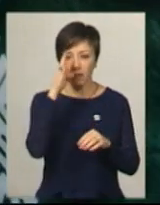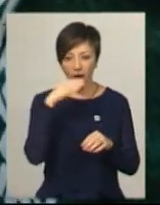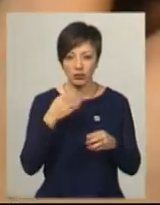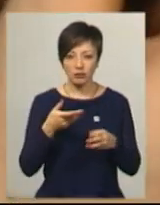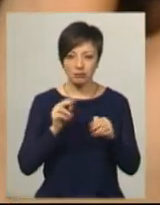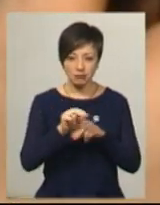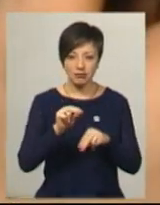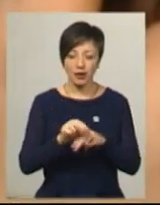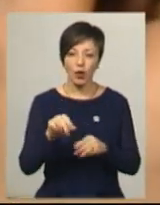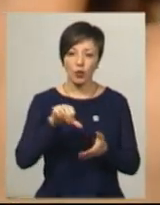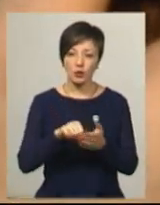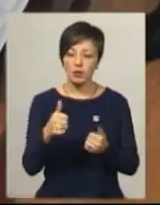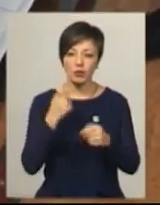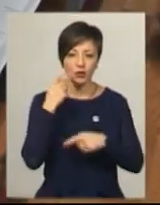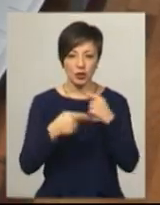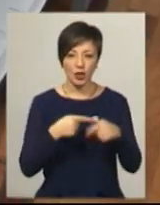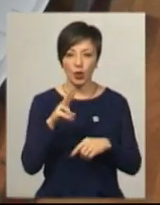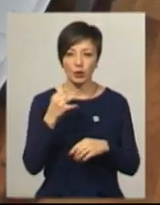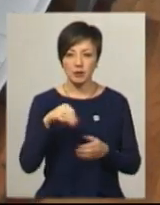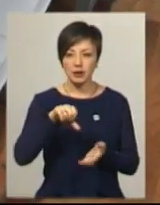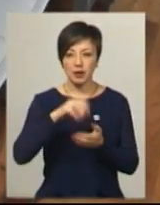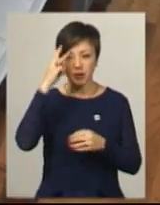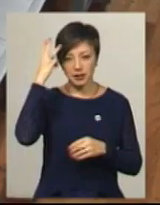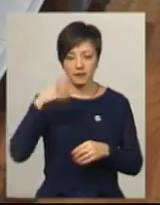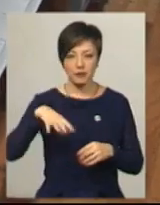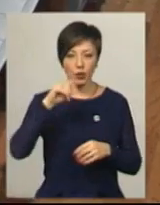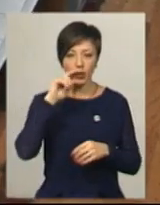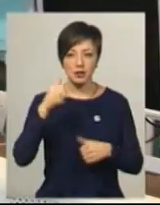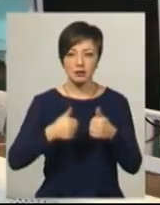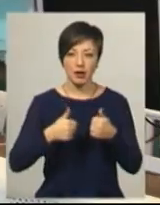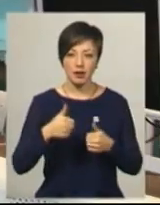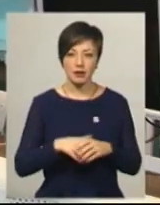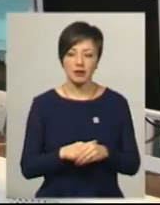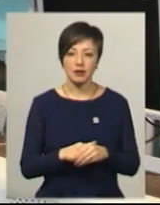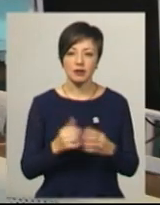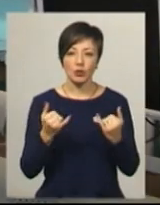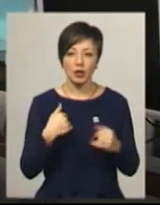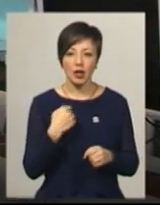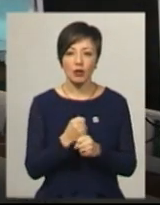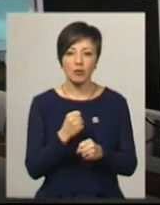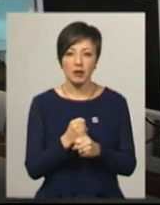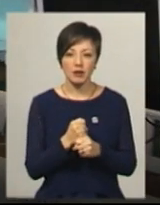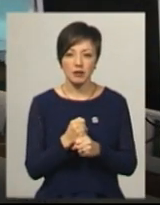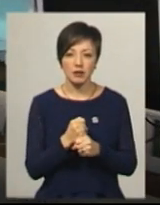у змаганнях бере постійно. Цього року в лютому представляв Хмельниччину на всеукраїнських змаганнях. Сьогодні я робив